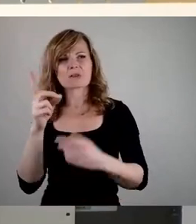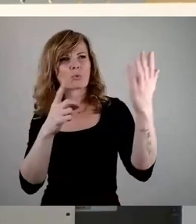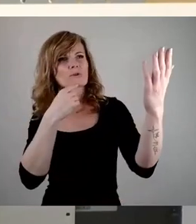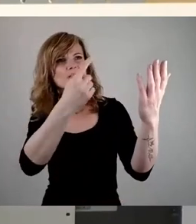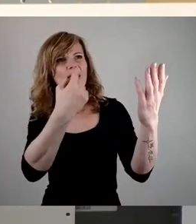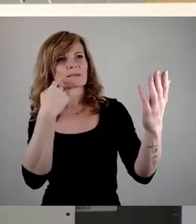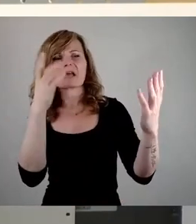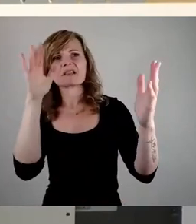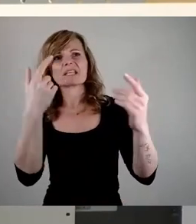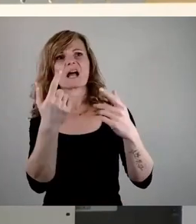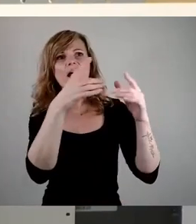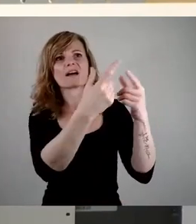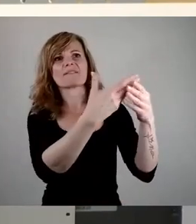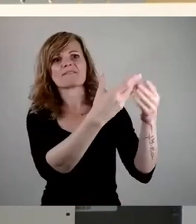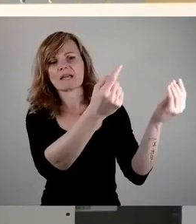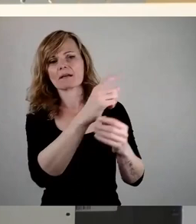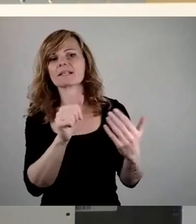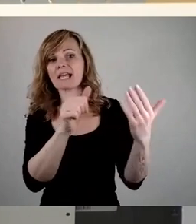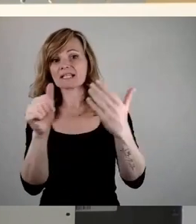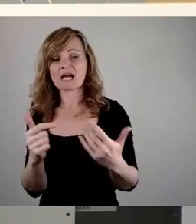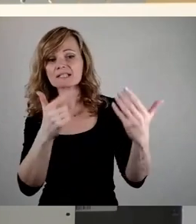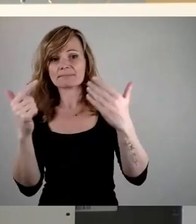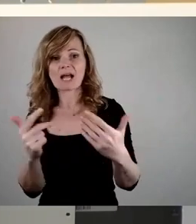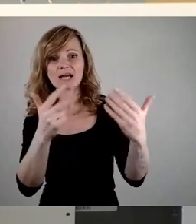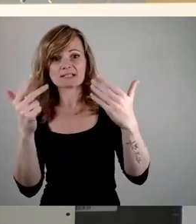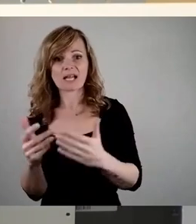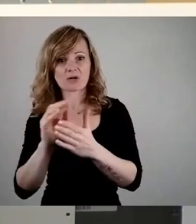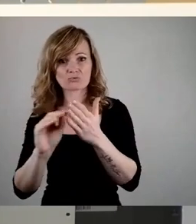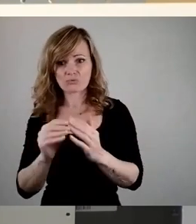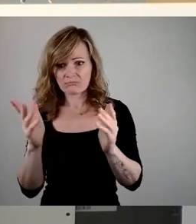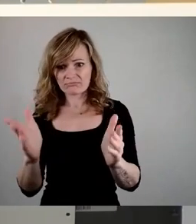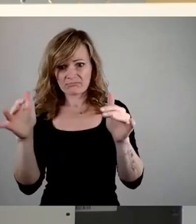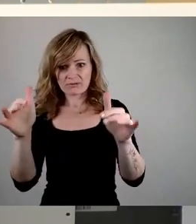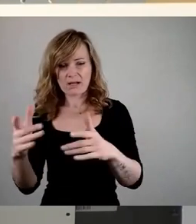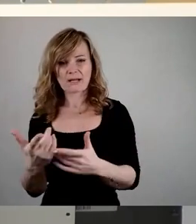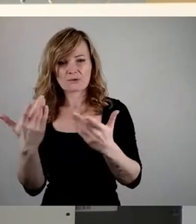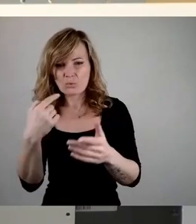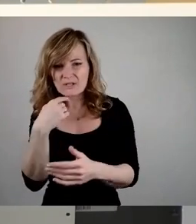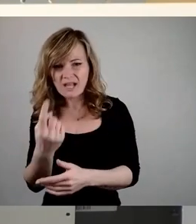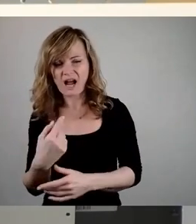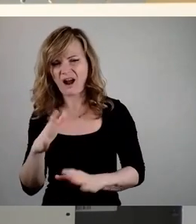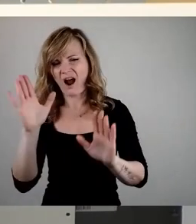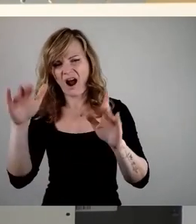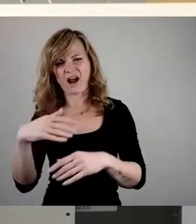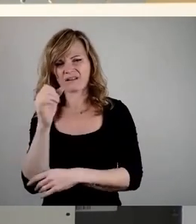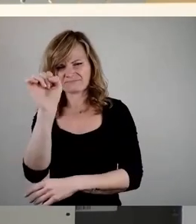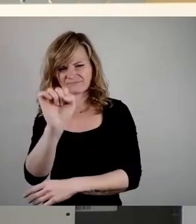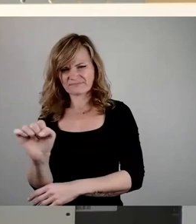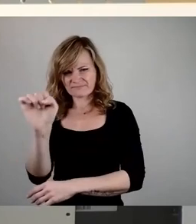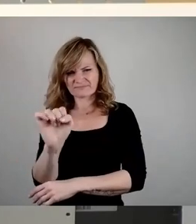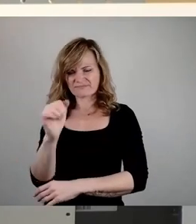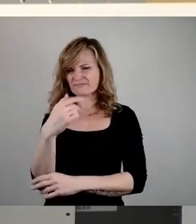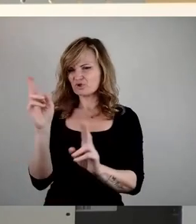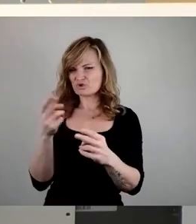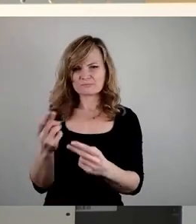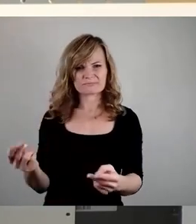Moment nicht da – sechs, sieben, acht Jahre könnte dort eine Schule sein. Sie streuen doch den Menschen da Sand ins Auge, wenn Sie sagen, hier und jetzt. Das kostet